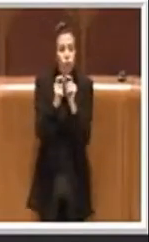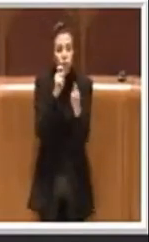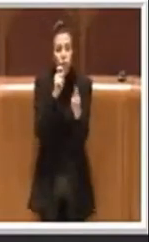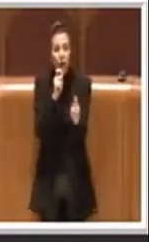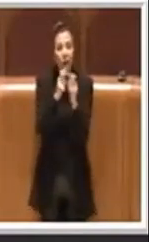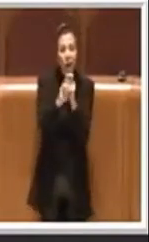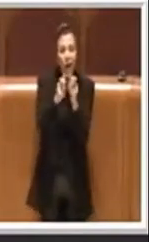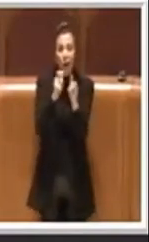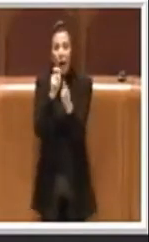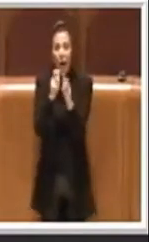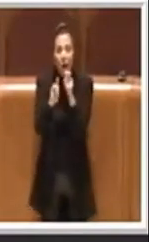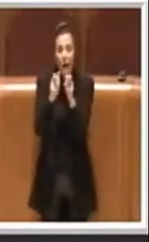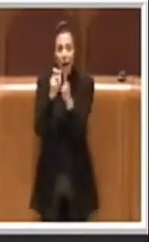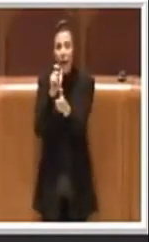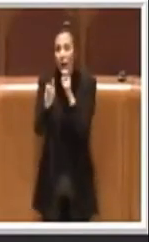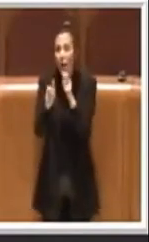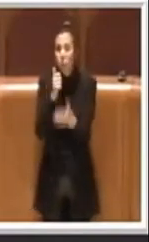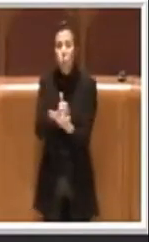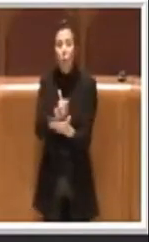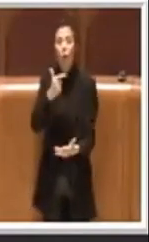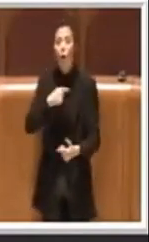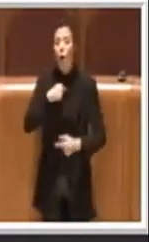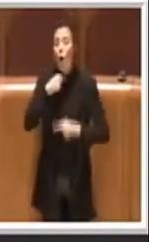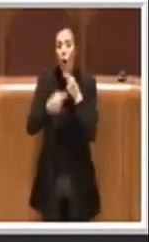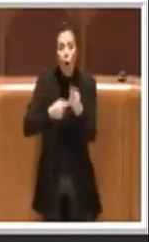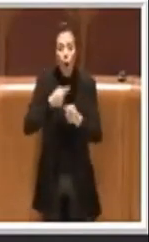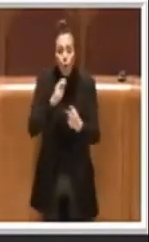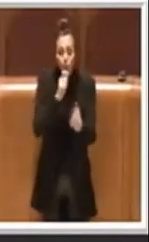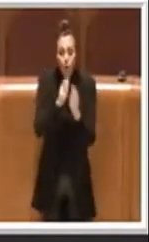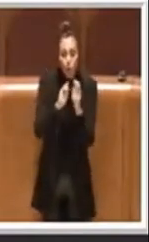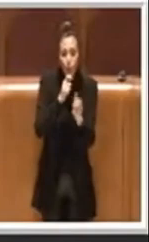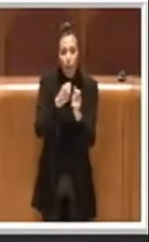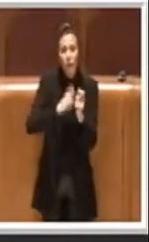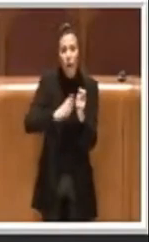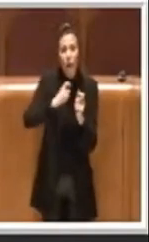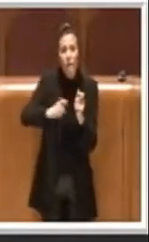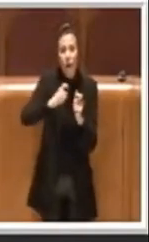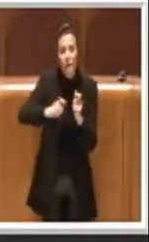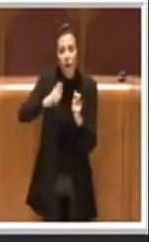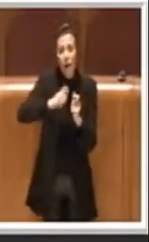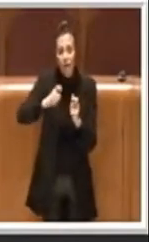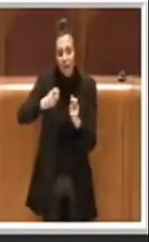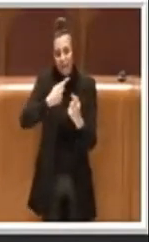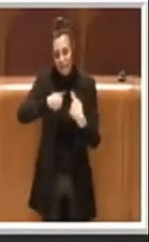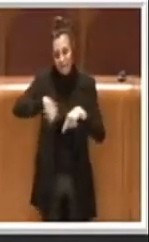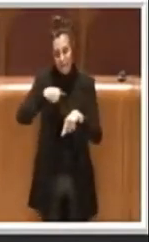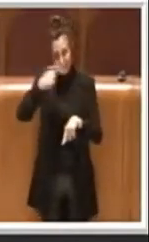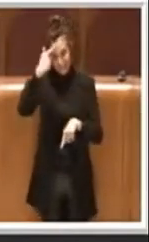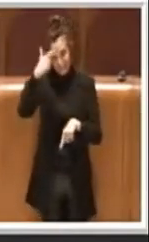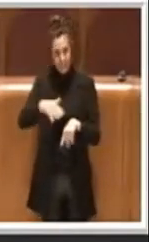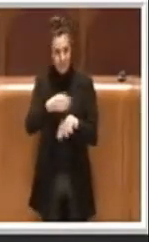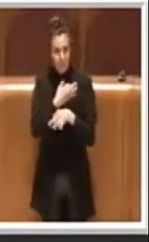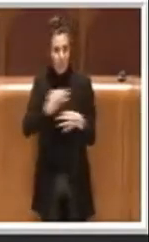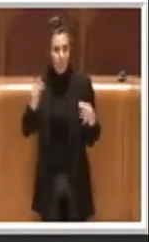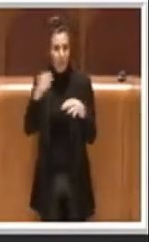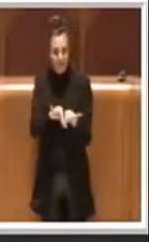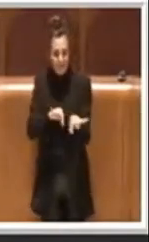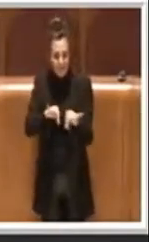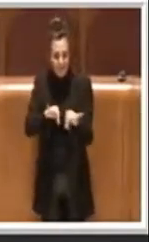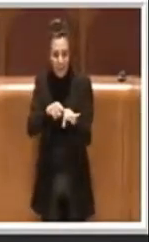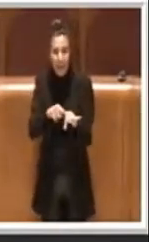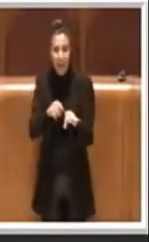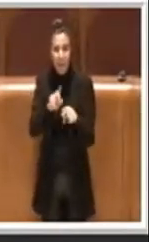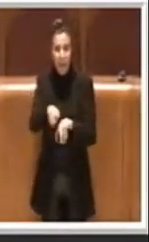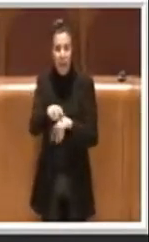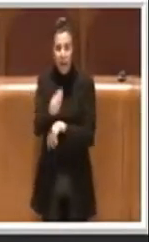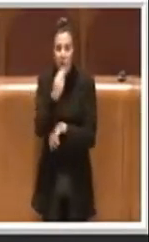e continui. Sappiamo che il sistema agroalimentare, l'educazione agroalimentare insomma